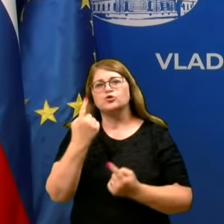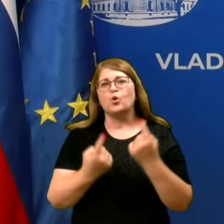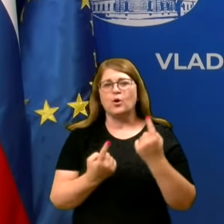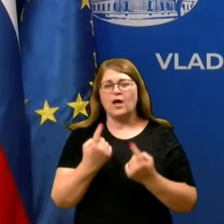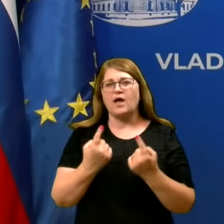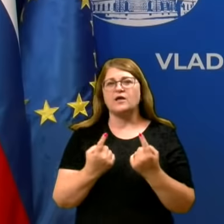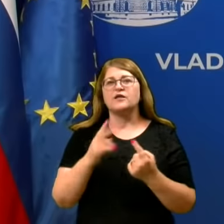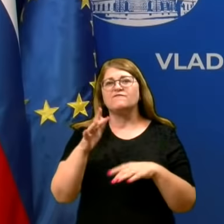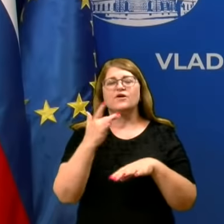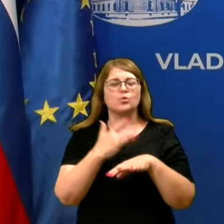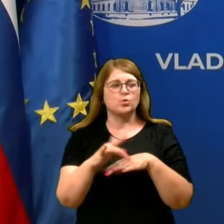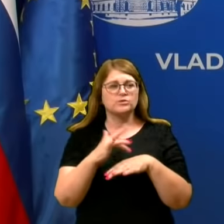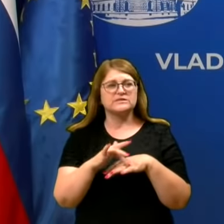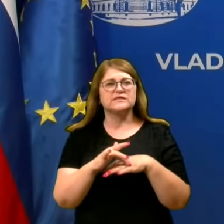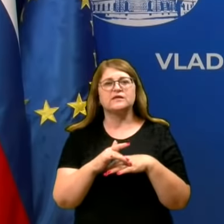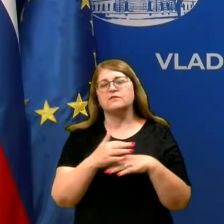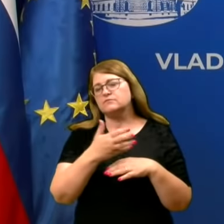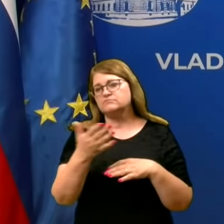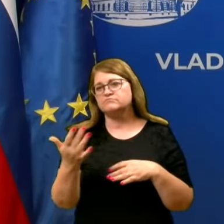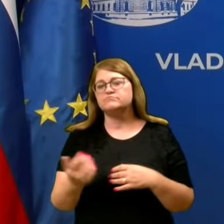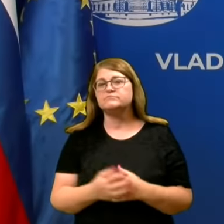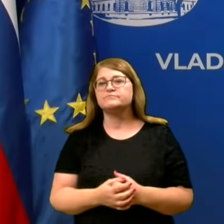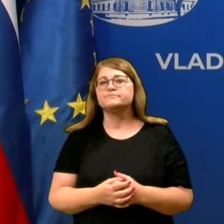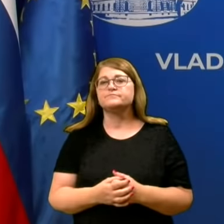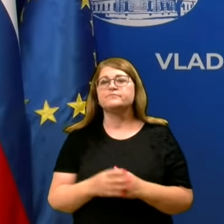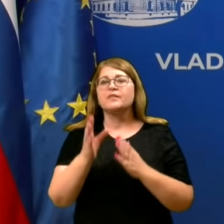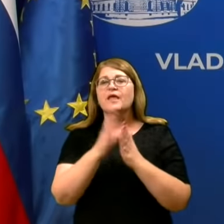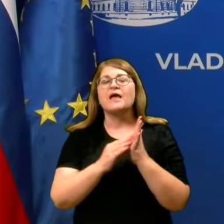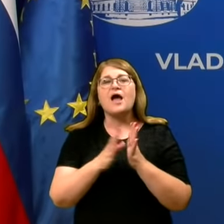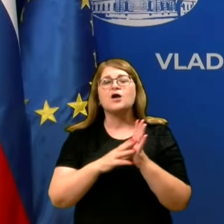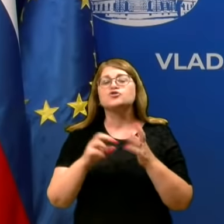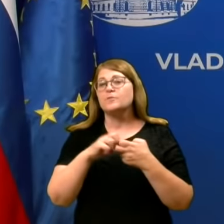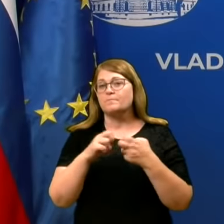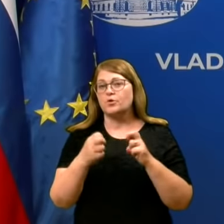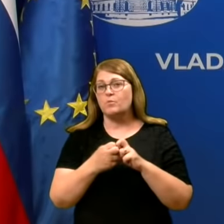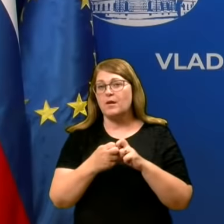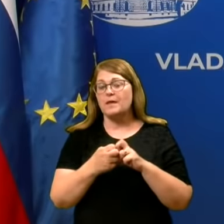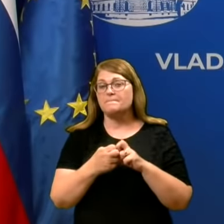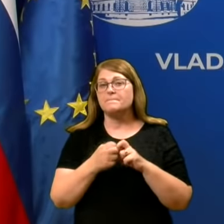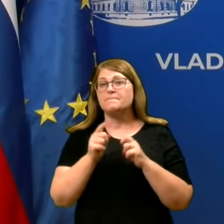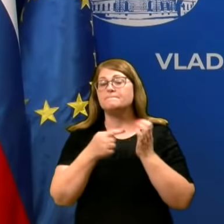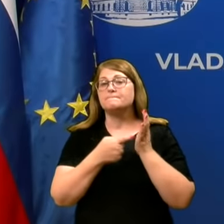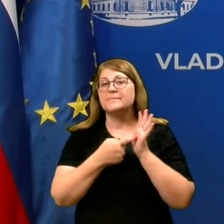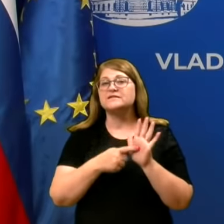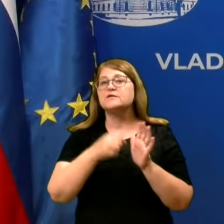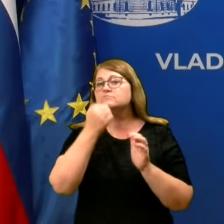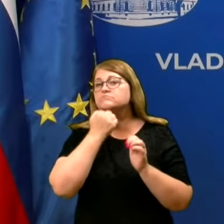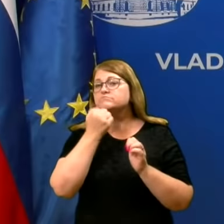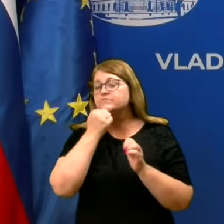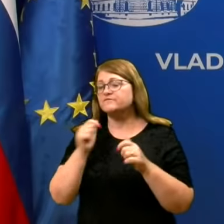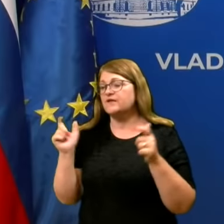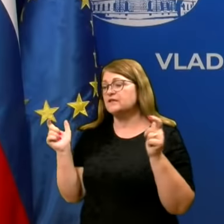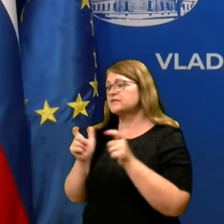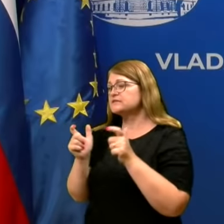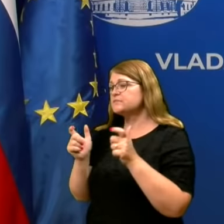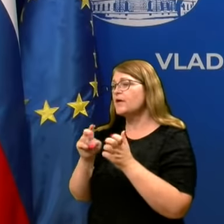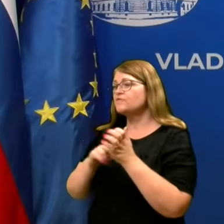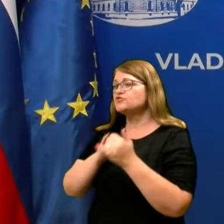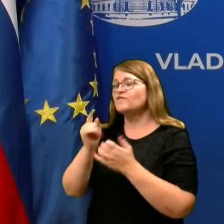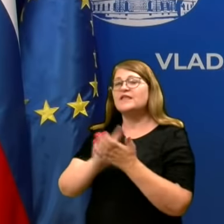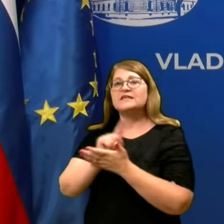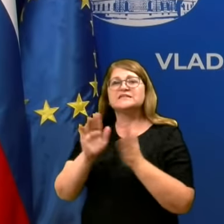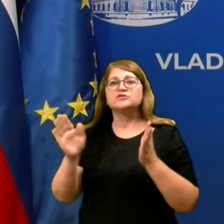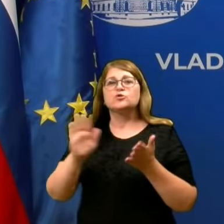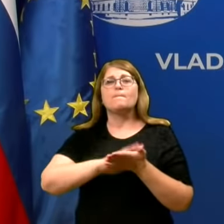v gostiljnah klubih tako naprej. Kakšen problem pa v tem trenutku predstavljajo zasebne zabave, še vedno je sezona